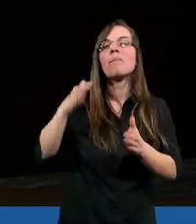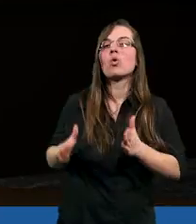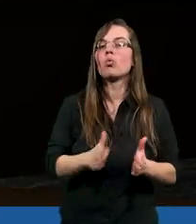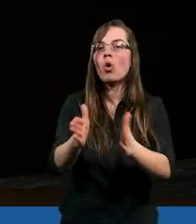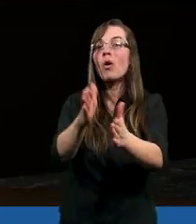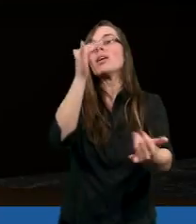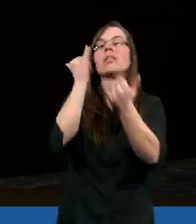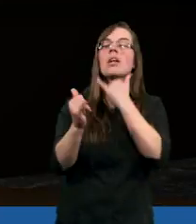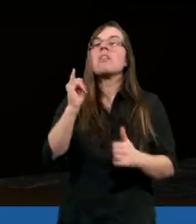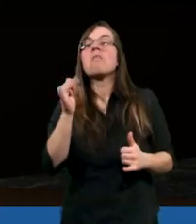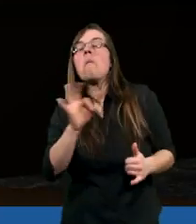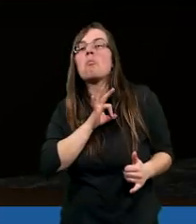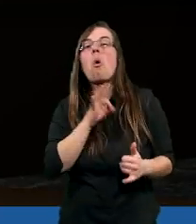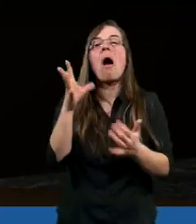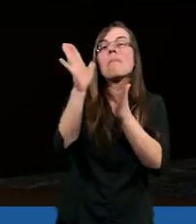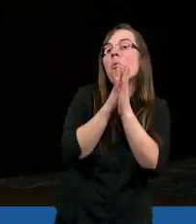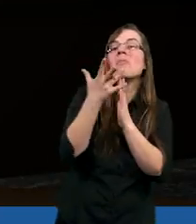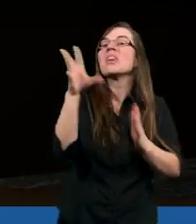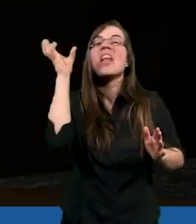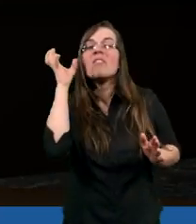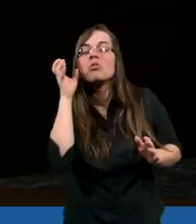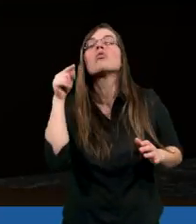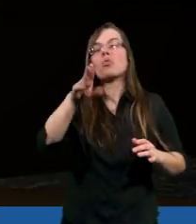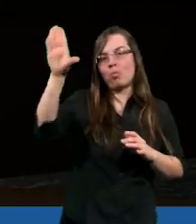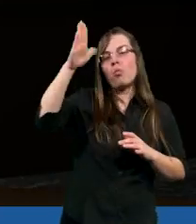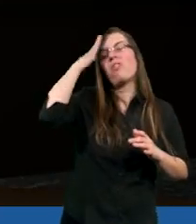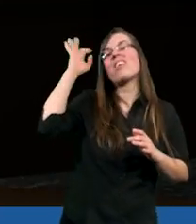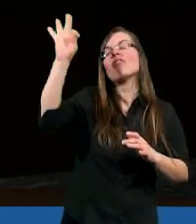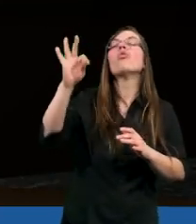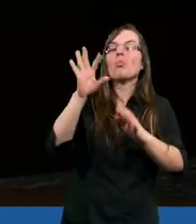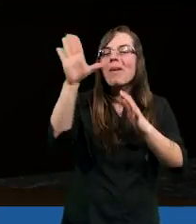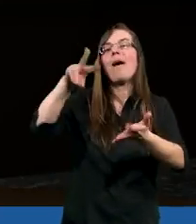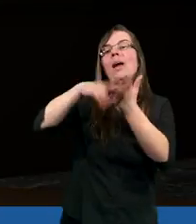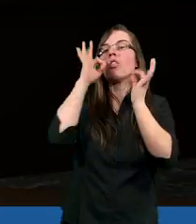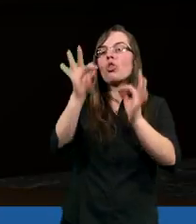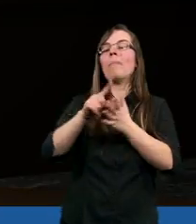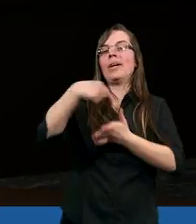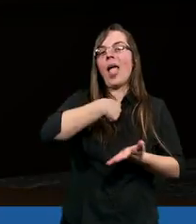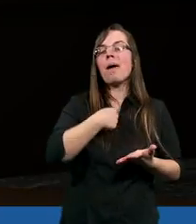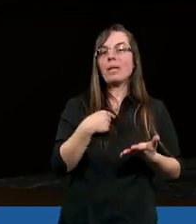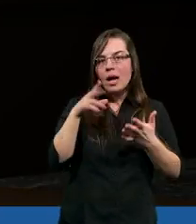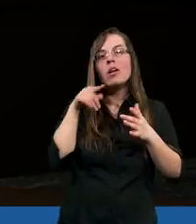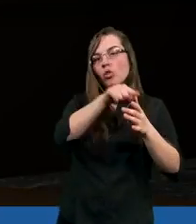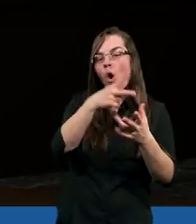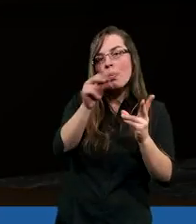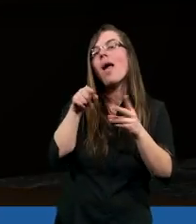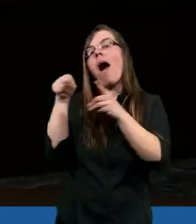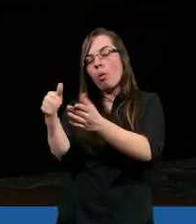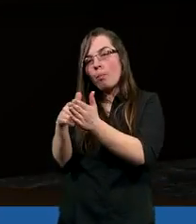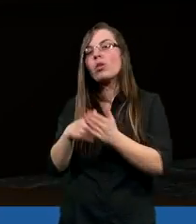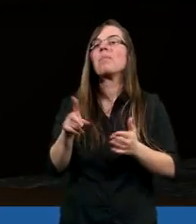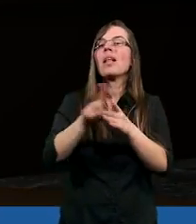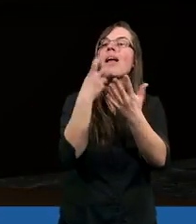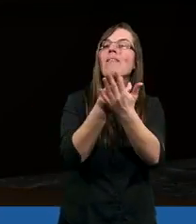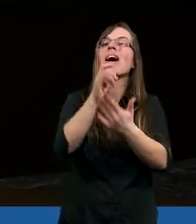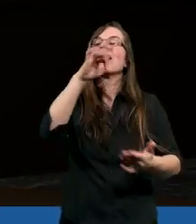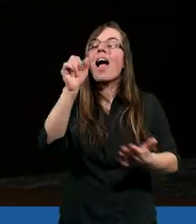I jeżeli jakaś moja modlitwa nie jest wysłuchana, to jest tylko ku mojemu dobru. Ale chciałam jeszcze zwrócić uwagę na jeden tekst, który jest